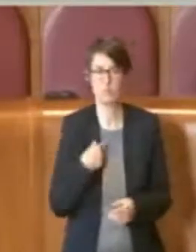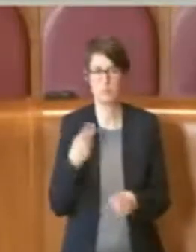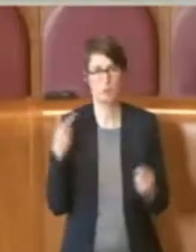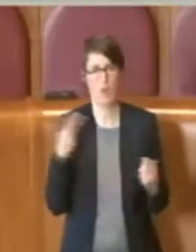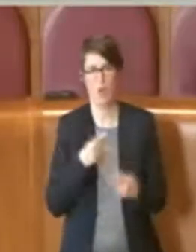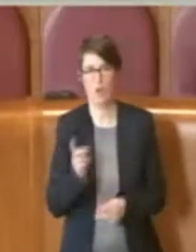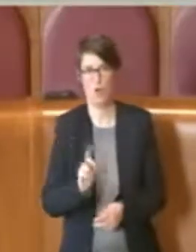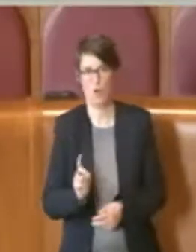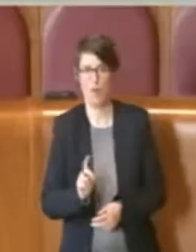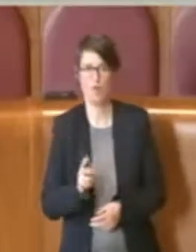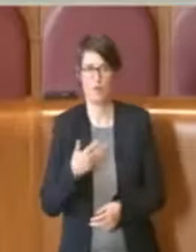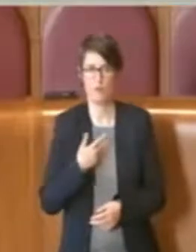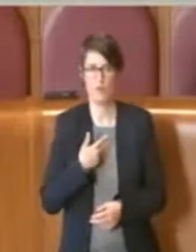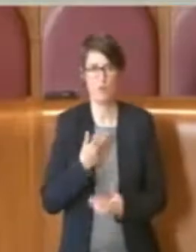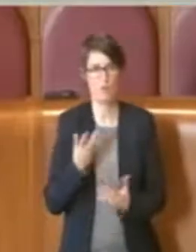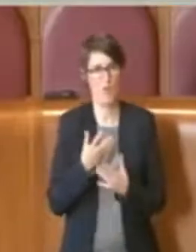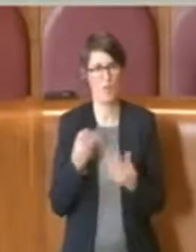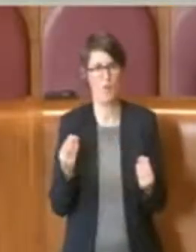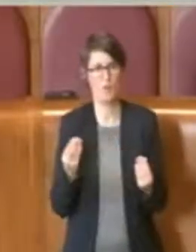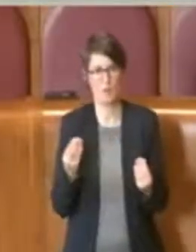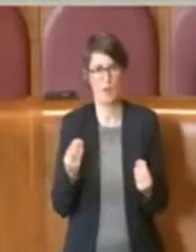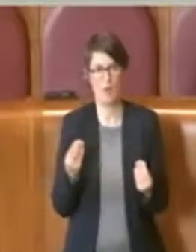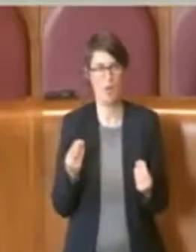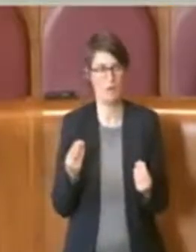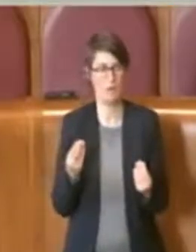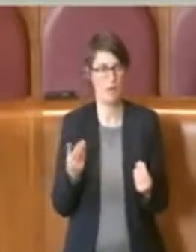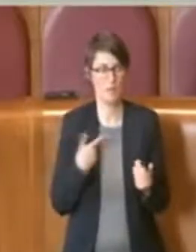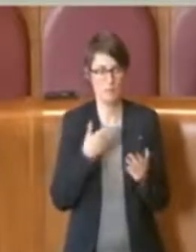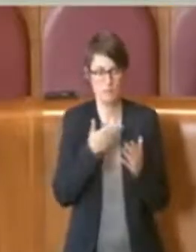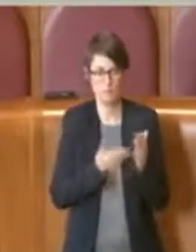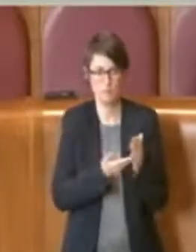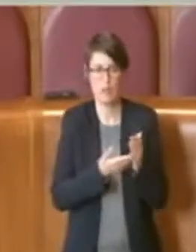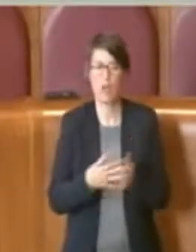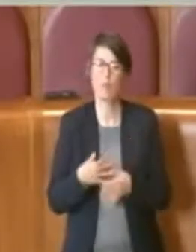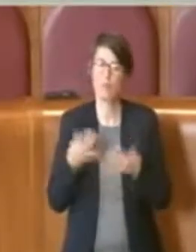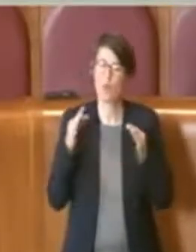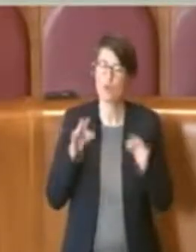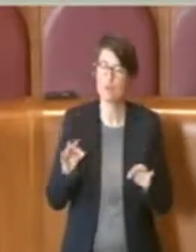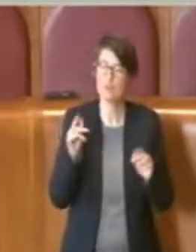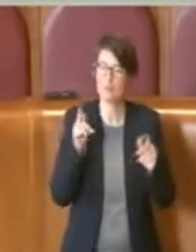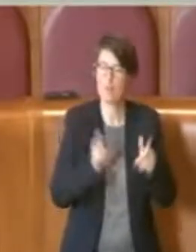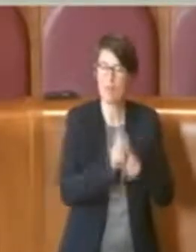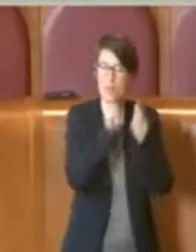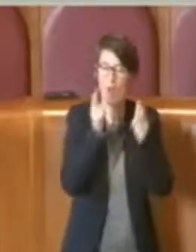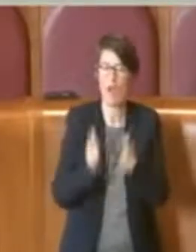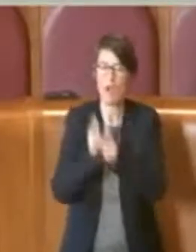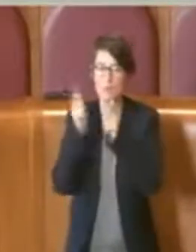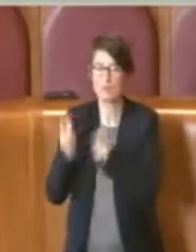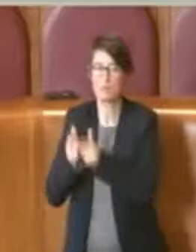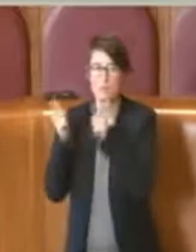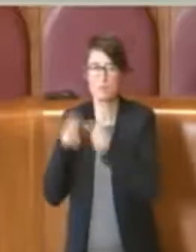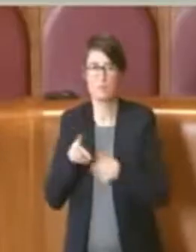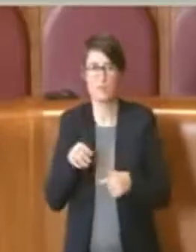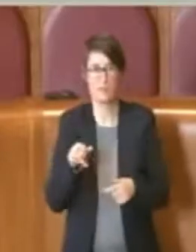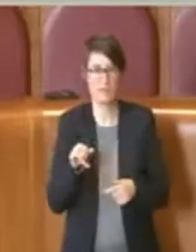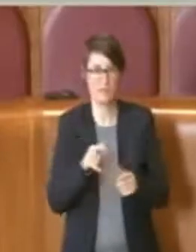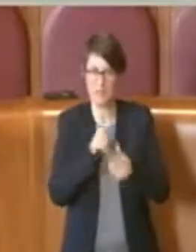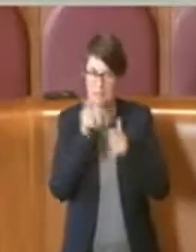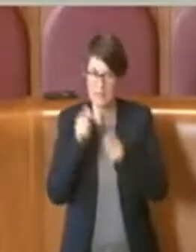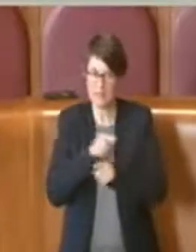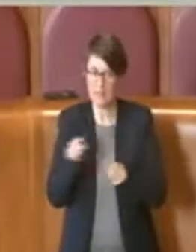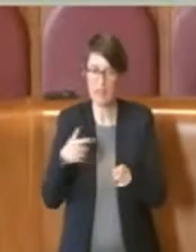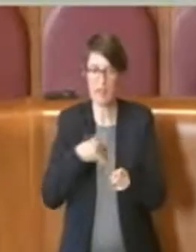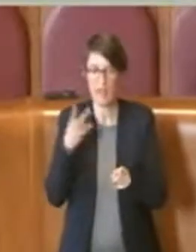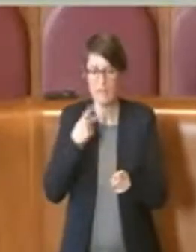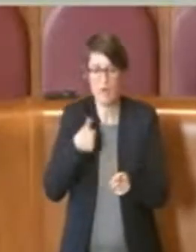sono moltissimi aspetti che rispettano i pini, però effettivamente io ho avuto un'interlocuzione, ho parlato con l'Associazione